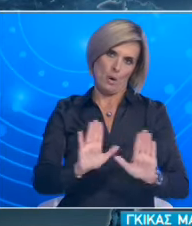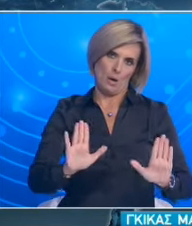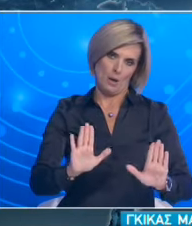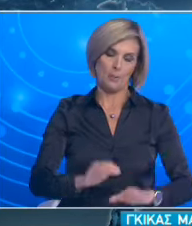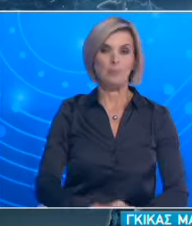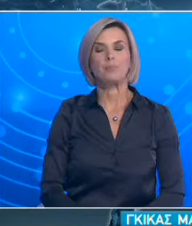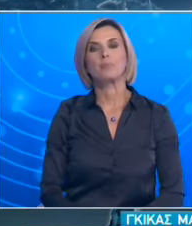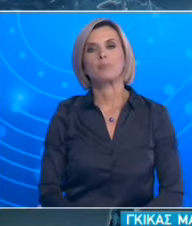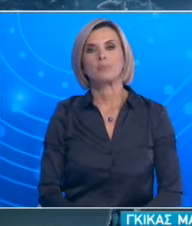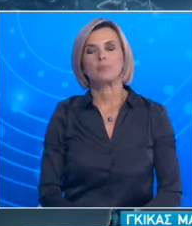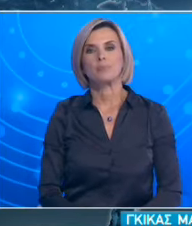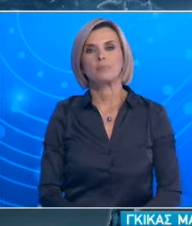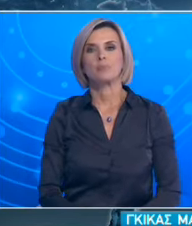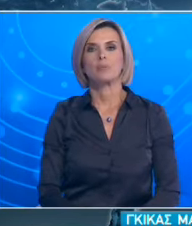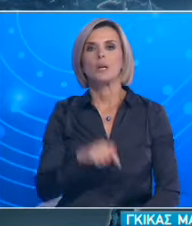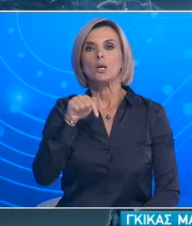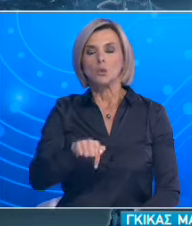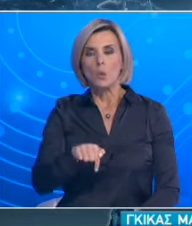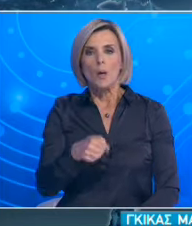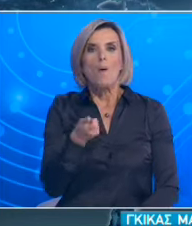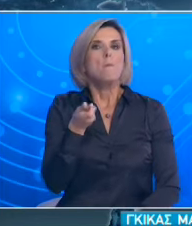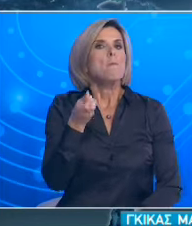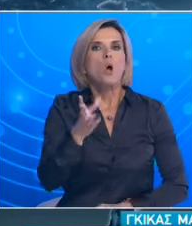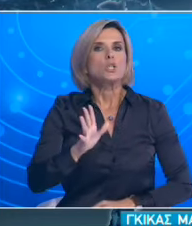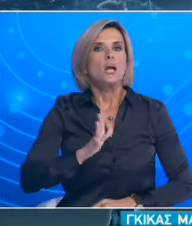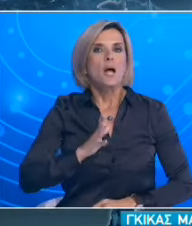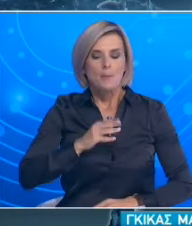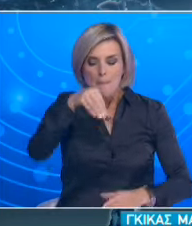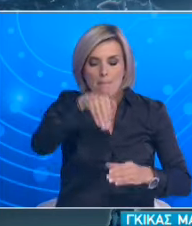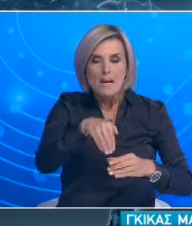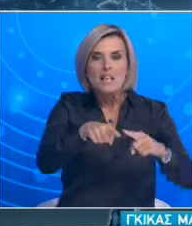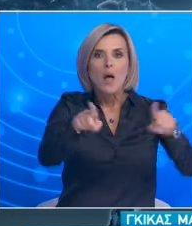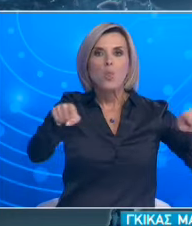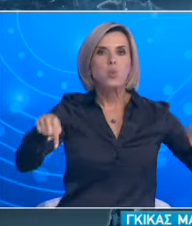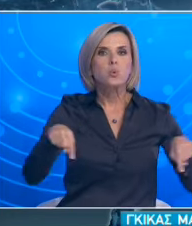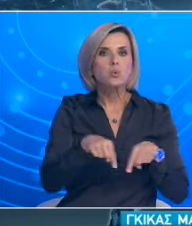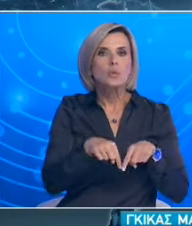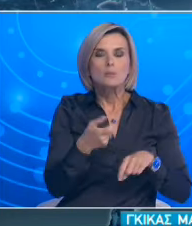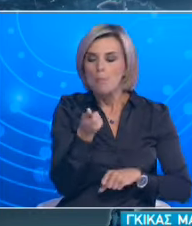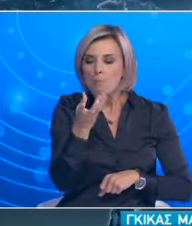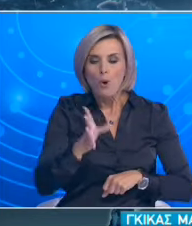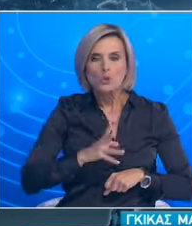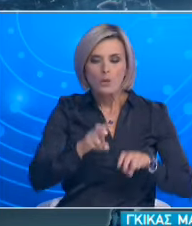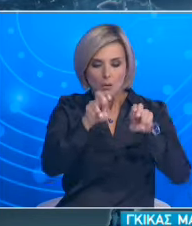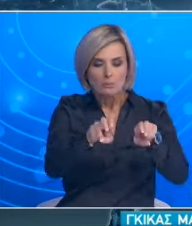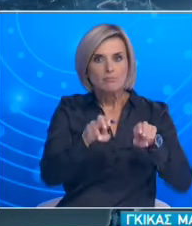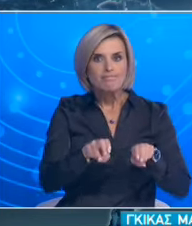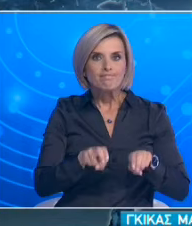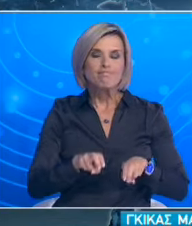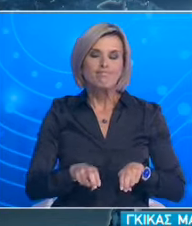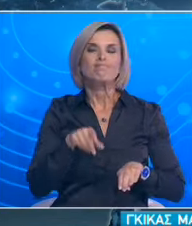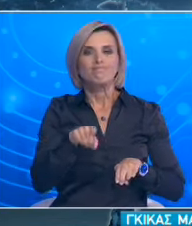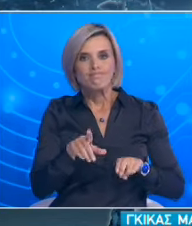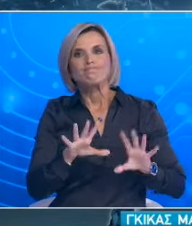συστάσεις. Τώρα, όσον αφορά τον αριθμό των μαθητών στις τάξεις, αυτό είναι μια πολύπλοκη